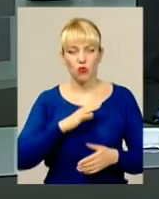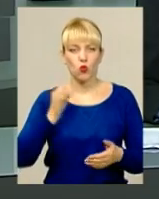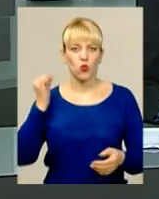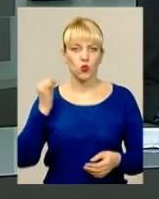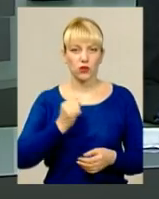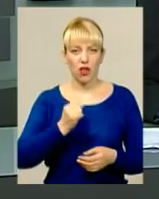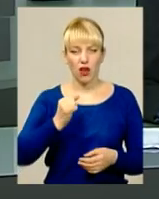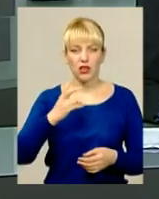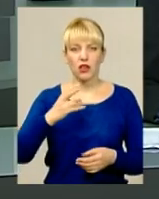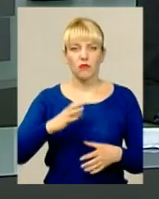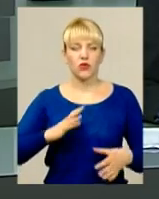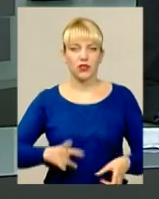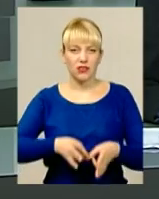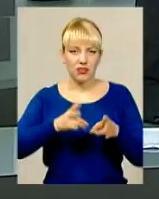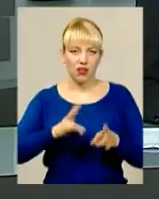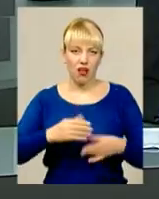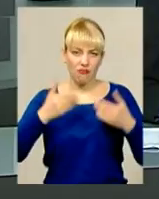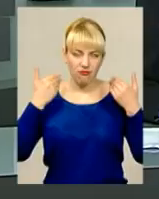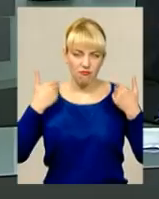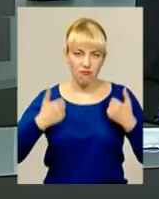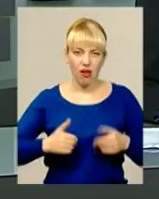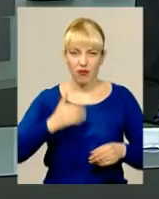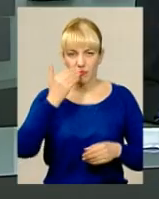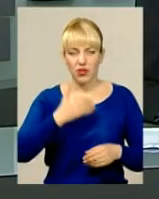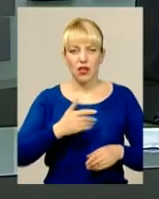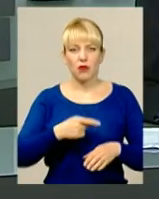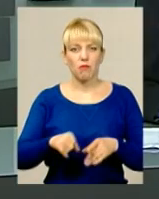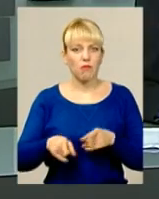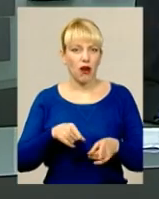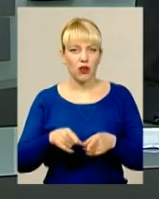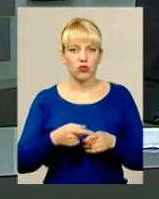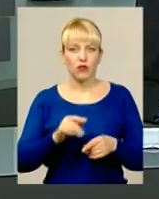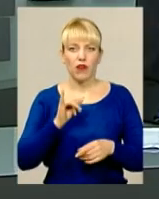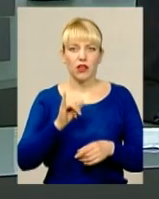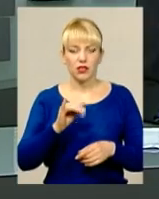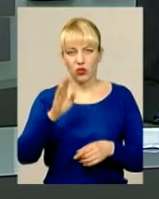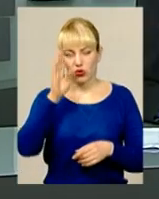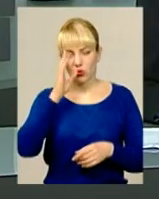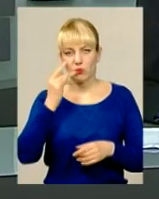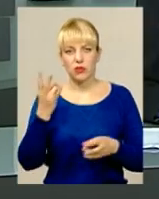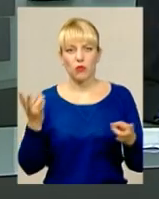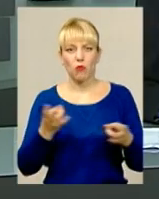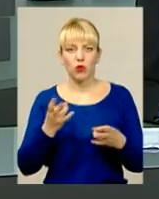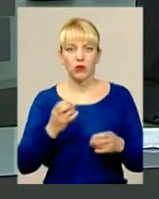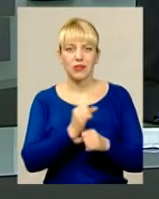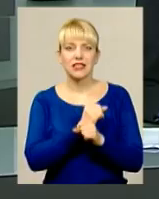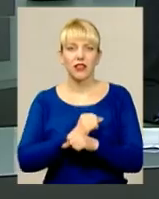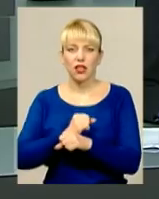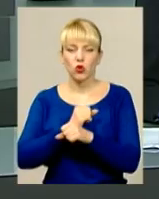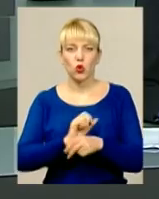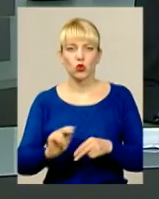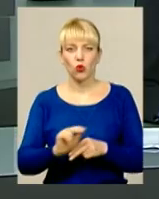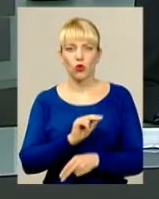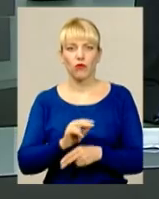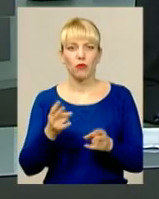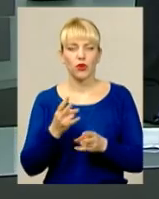травму, а його кінцівки паралізувало. Тепер хлопець потребує постійної реабілітації та санаторного лікування. На це потрібні